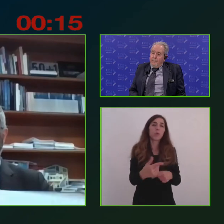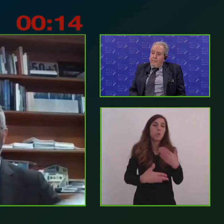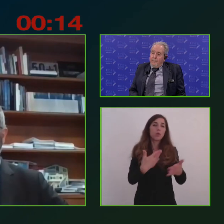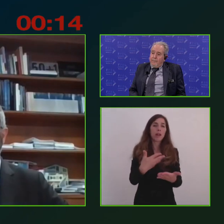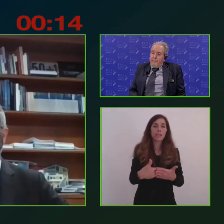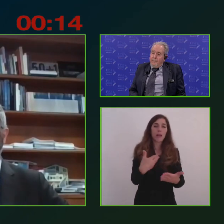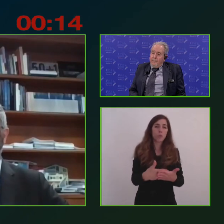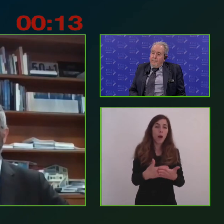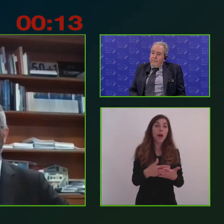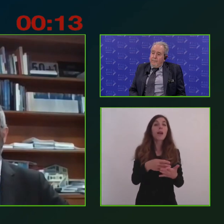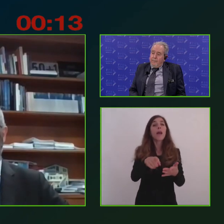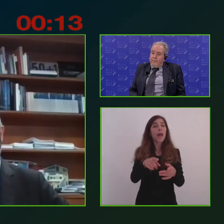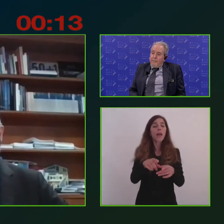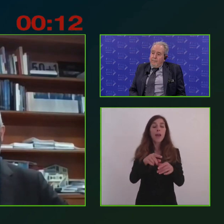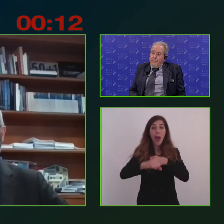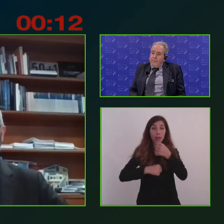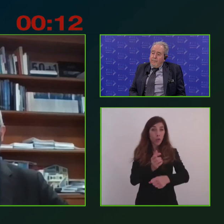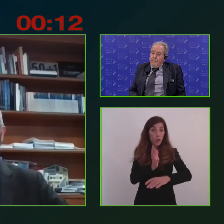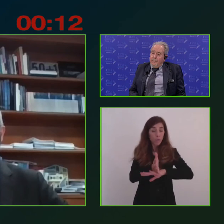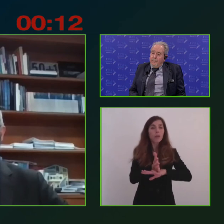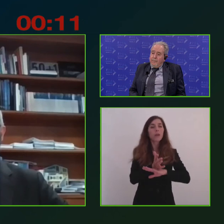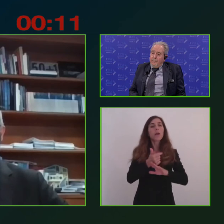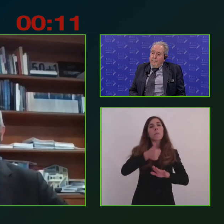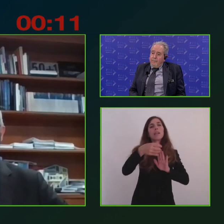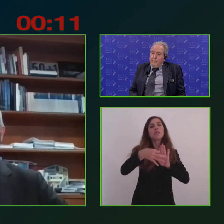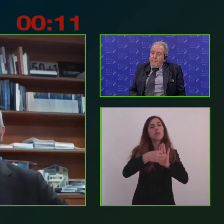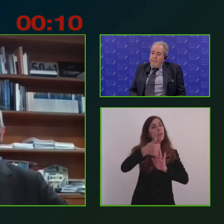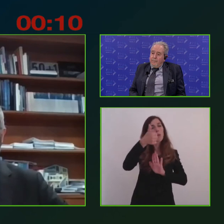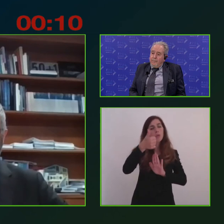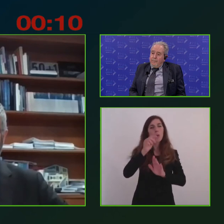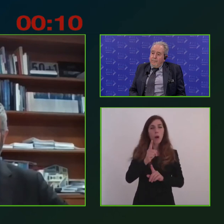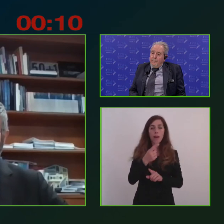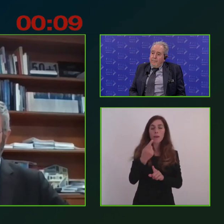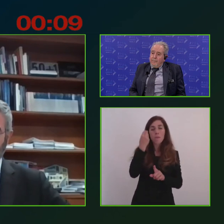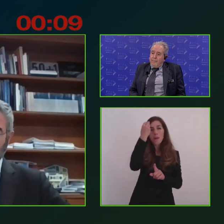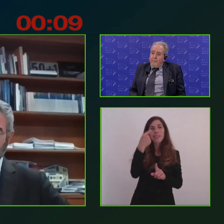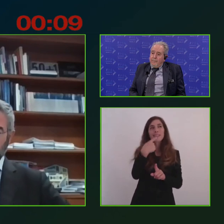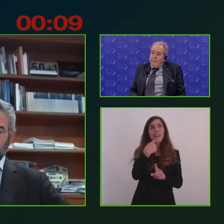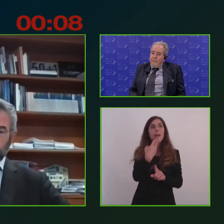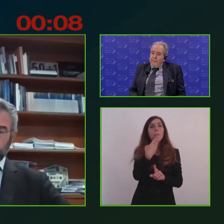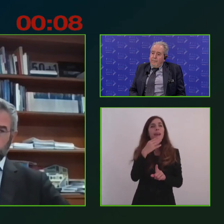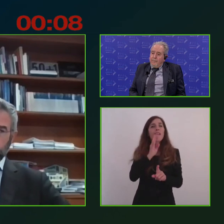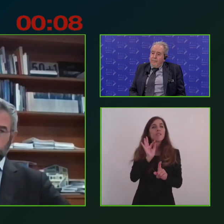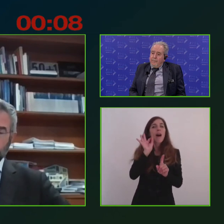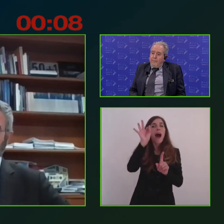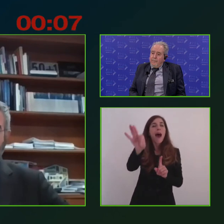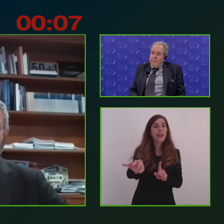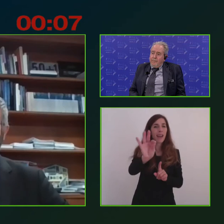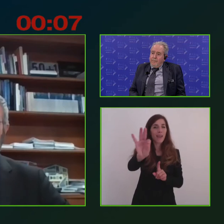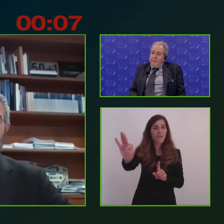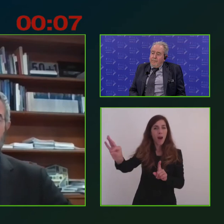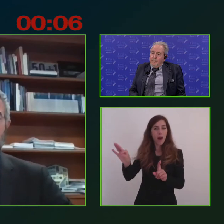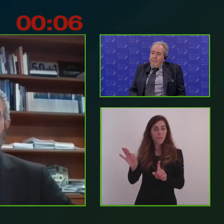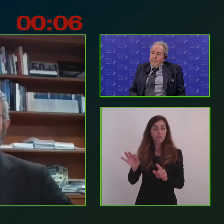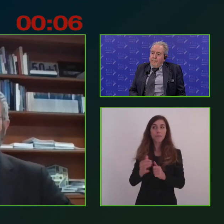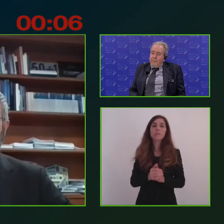principio? È quello di avere in testa i beneficiari degli interventi. Questo piano,